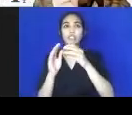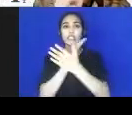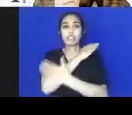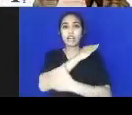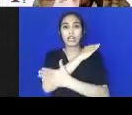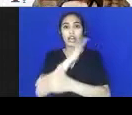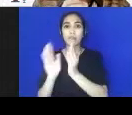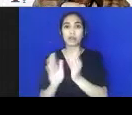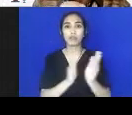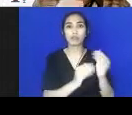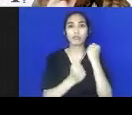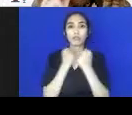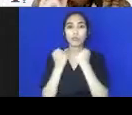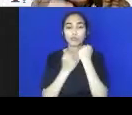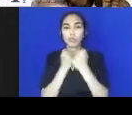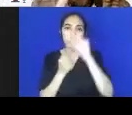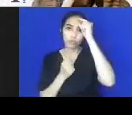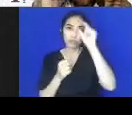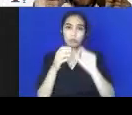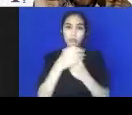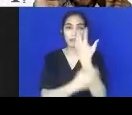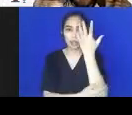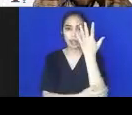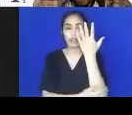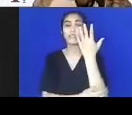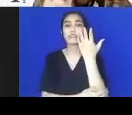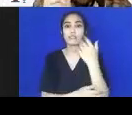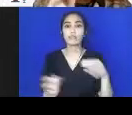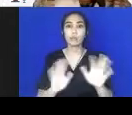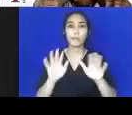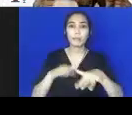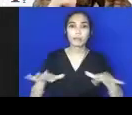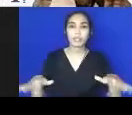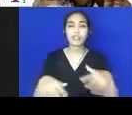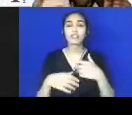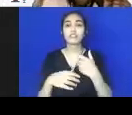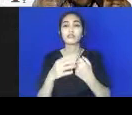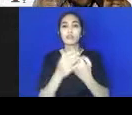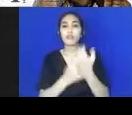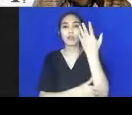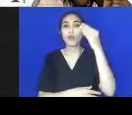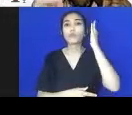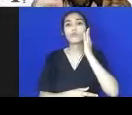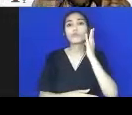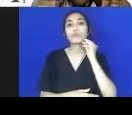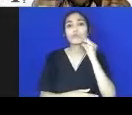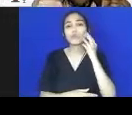upaya-upaya yang dilakukan untuk pengembangan, jadi ini bukan pendidikan, pengembangan anak usia dini,